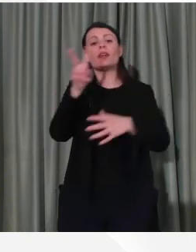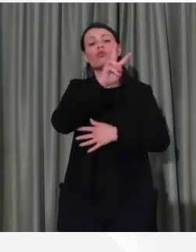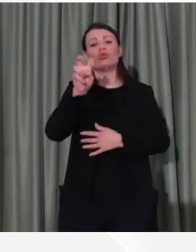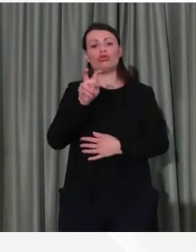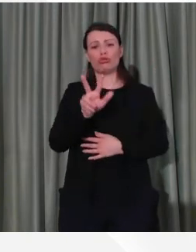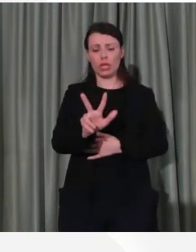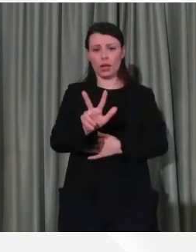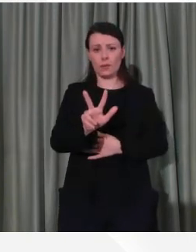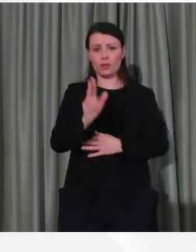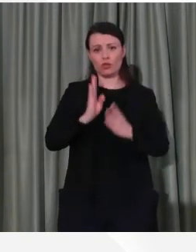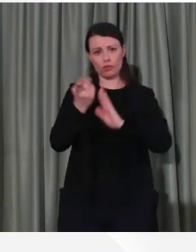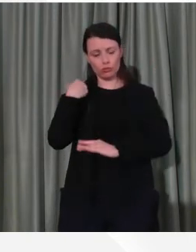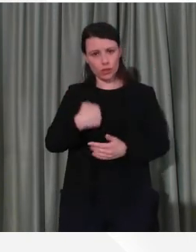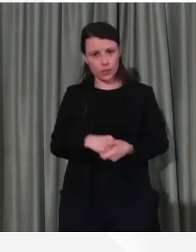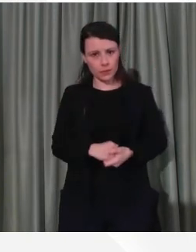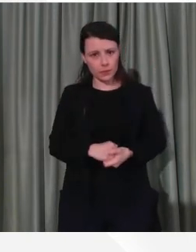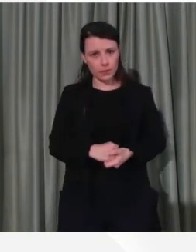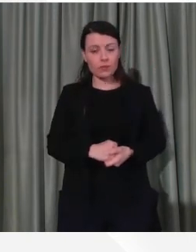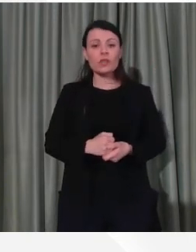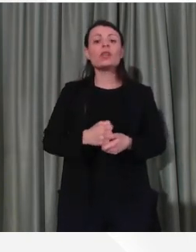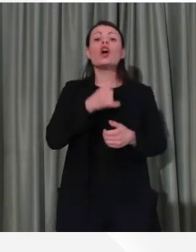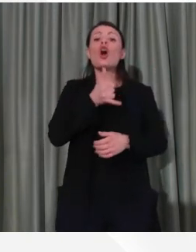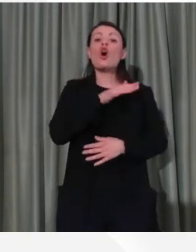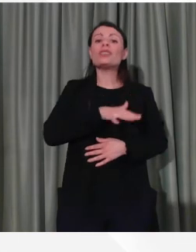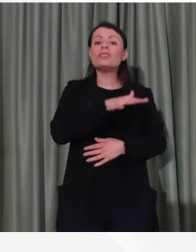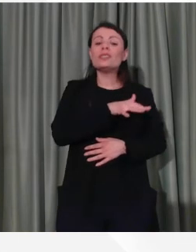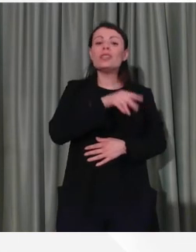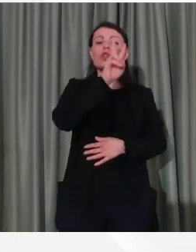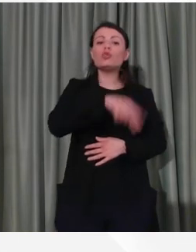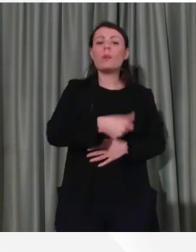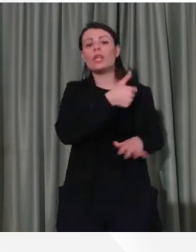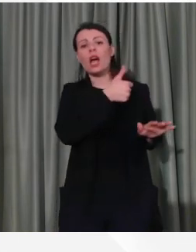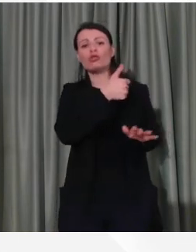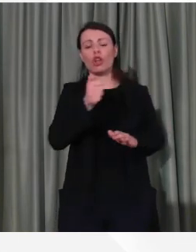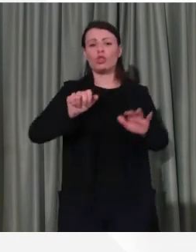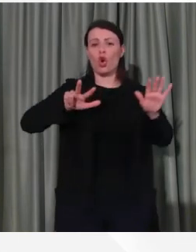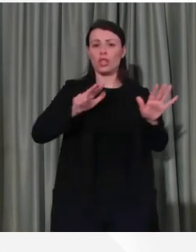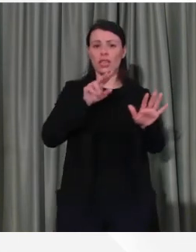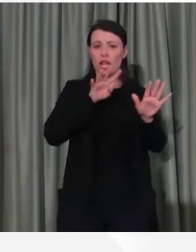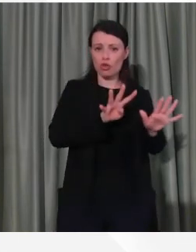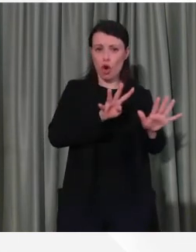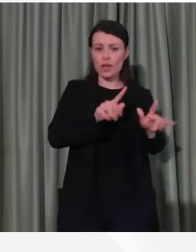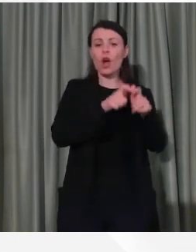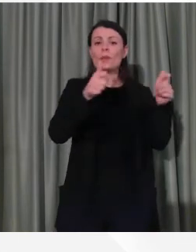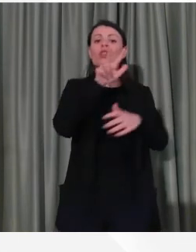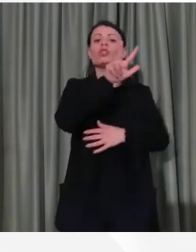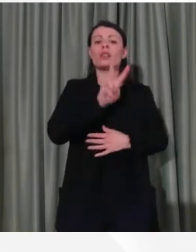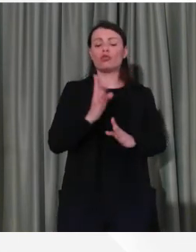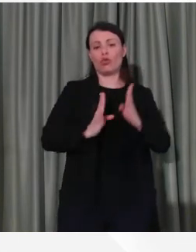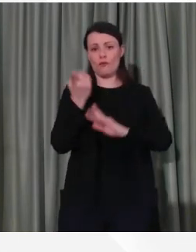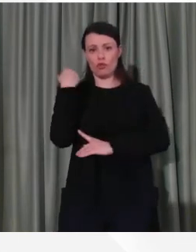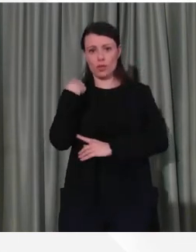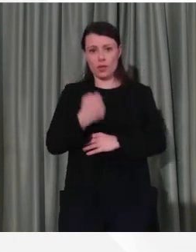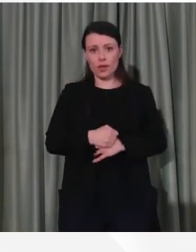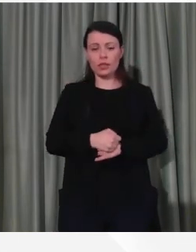rispetto a ieri, provincia di Lodi 2.189 più 32 rispetto a ieri,